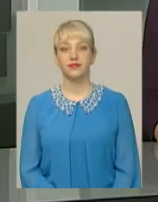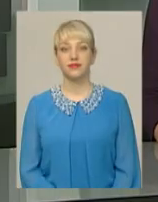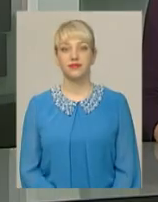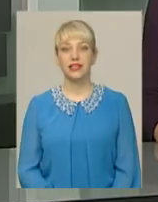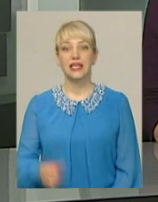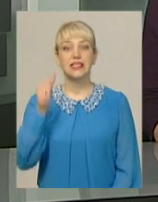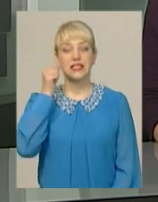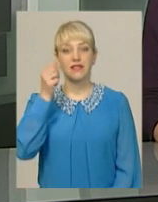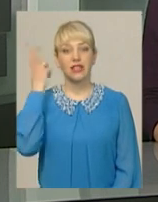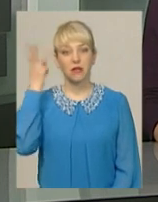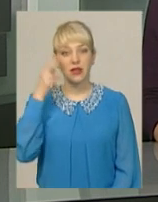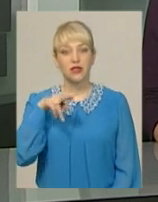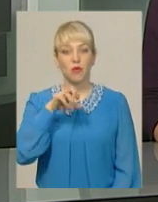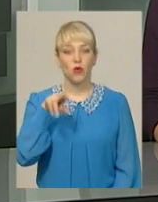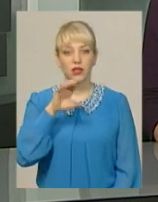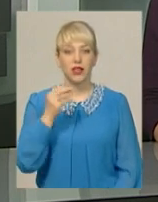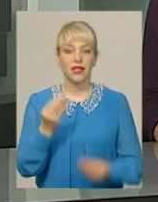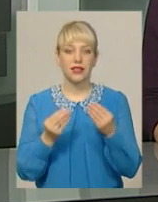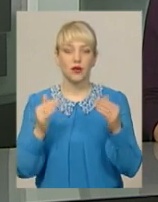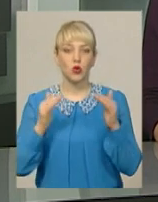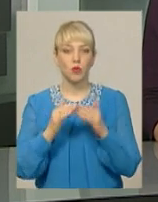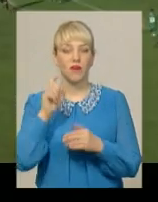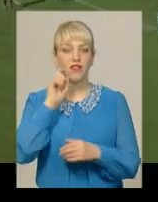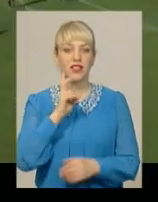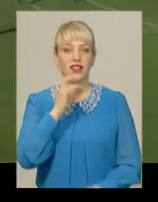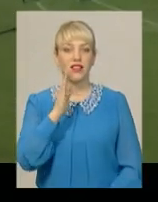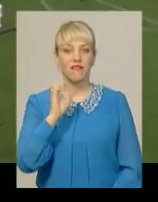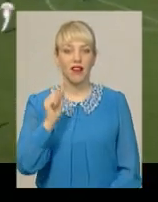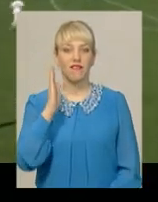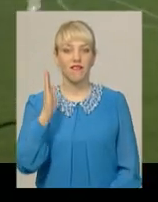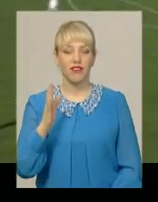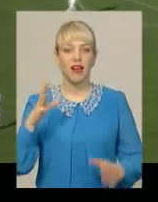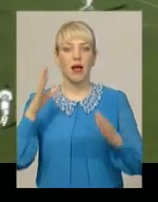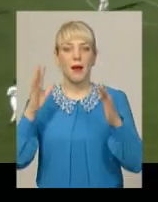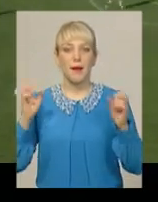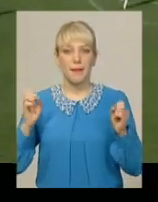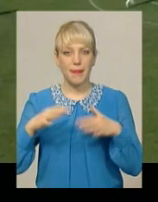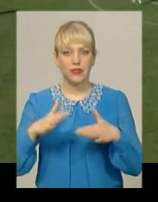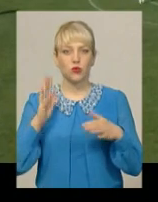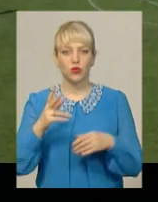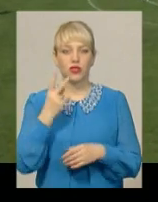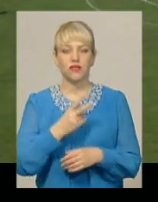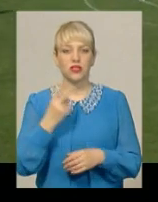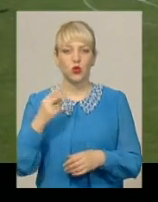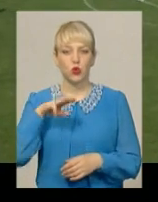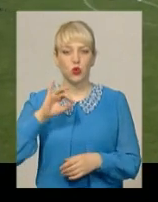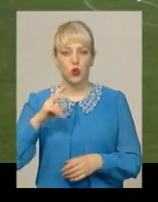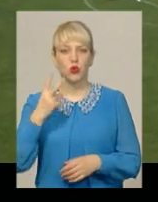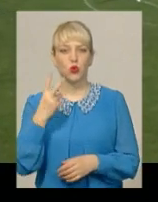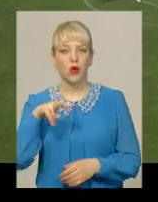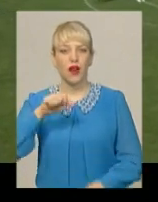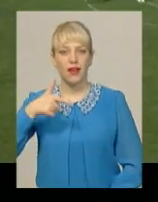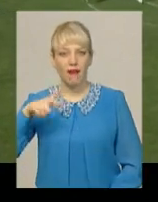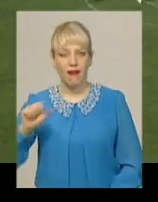Завтра Хмельницьке Поділля зіграє вдома з Вінницькою Нивою В. Матч відбудеться в рамках 22-го туру Другої ліги чемпіонату України з